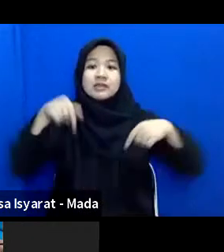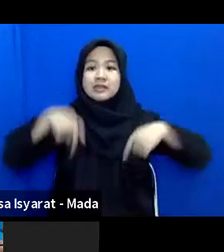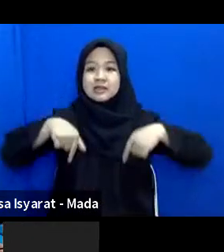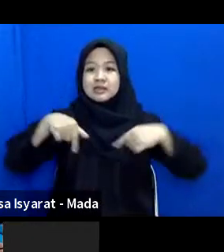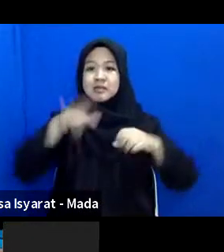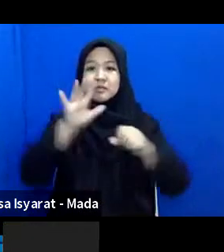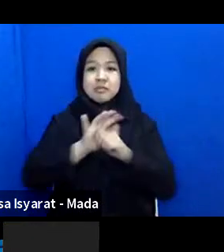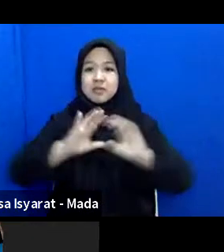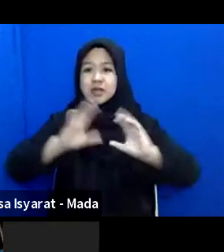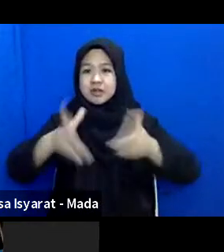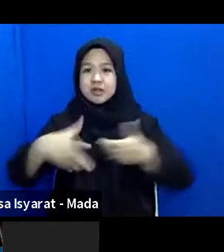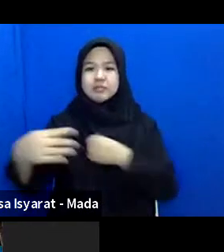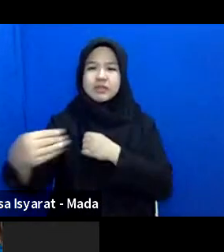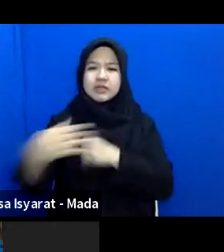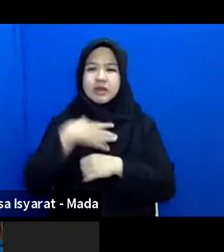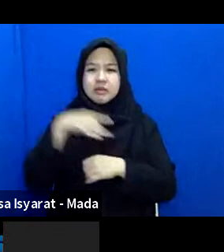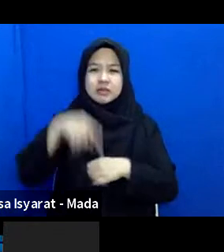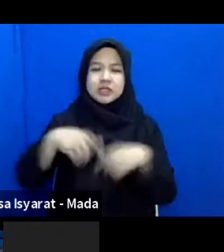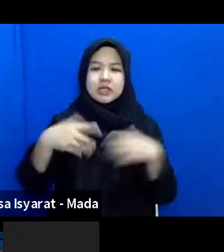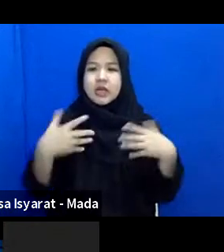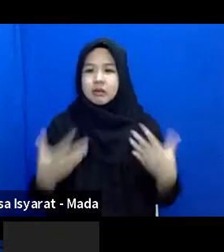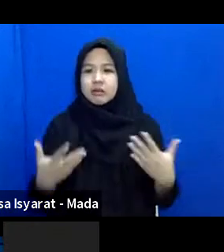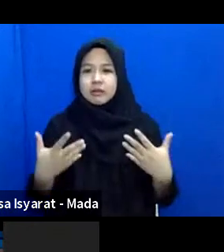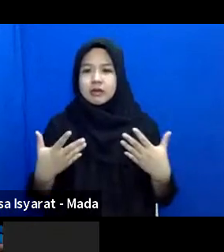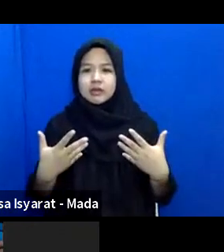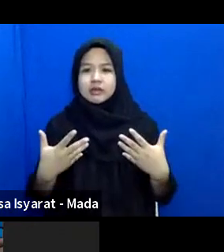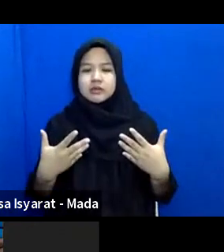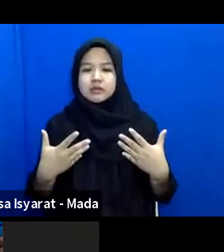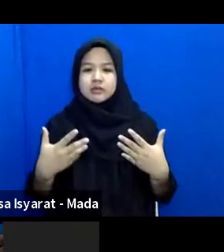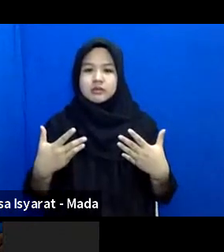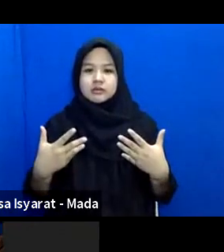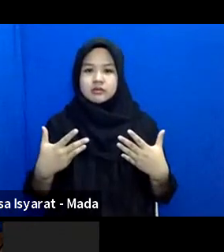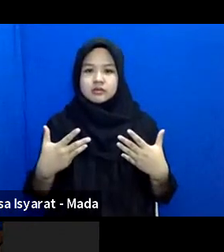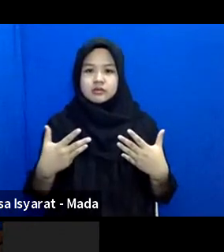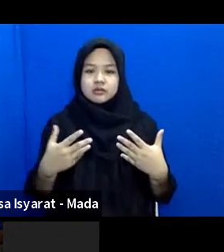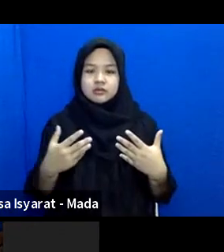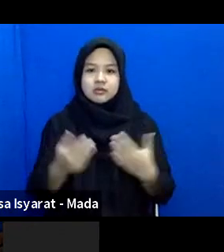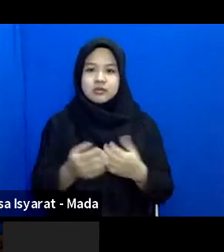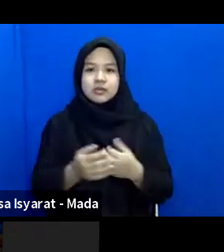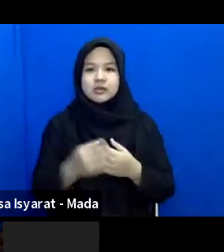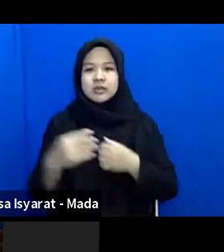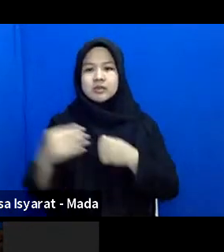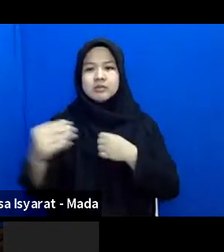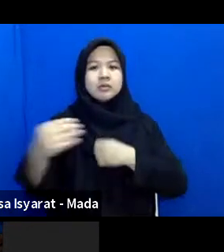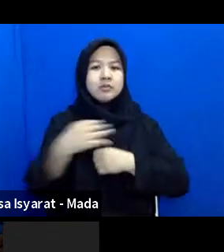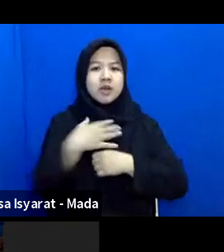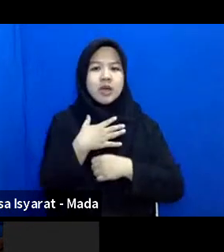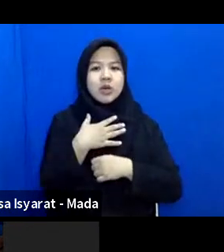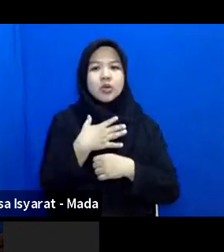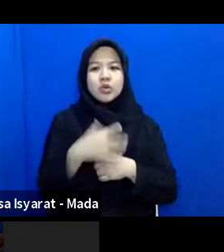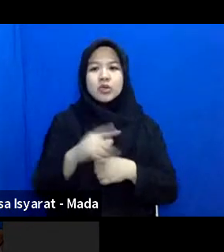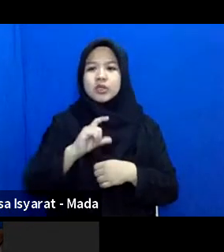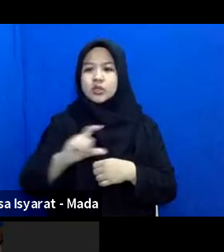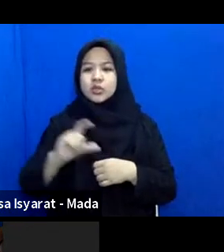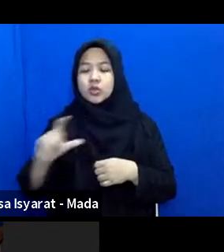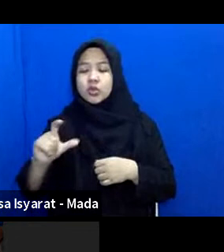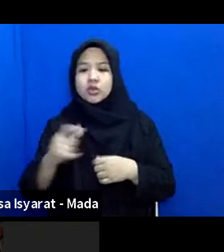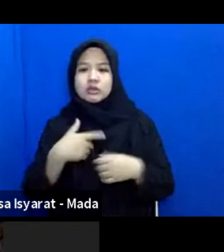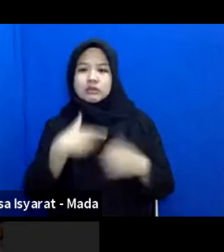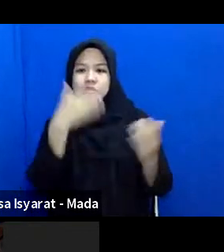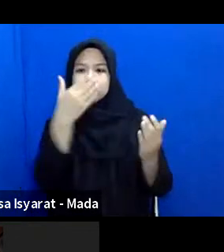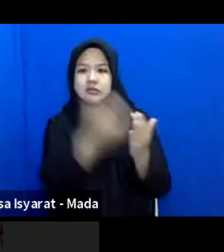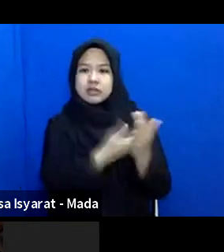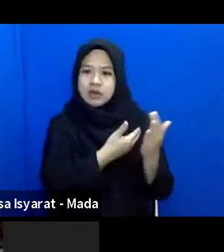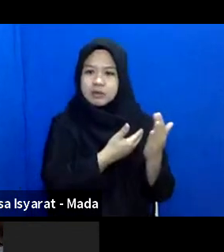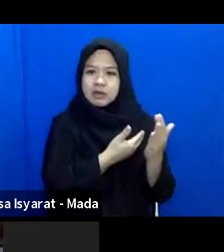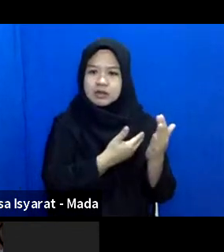pandemi covid-19 ini sangat-sangat sekali mempengaruhi misalnya dari segi pendapatan